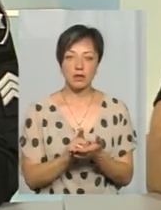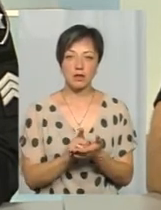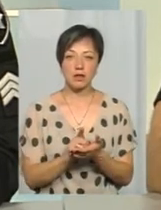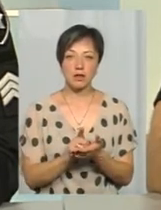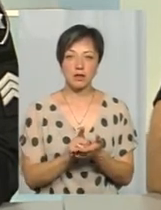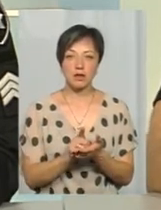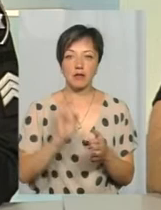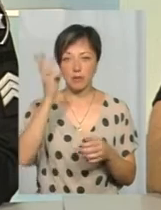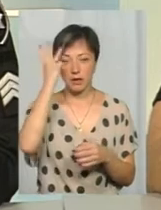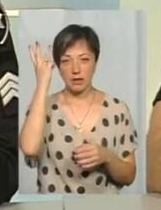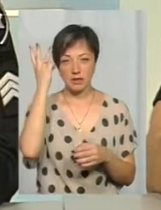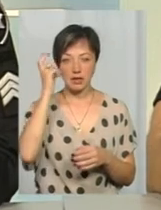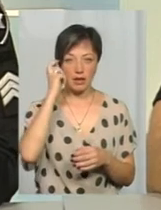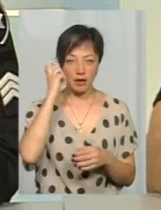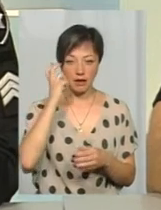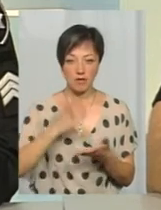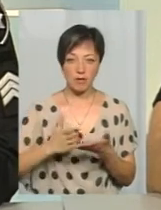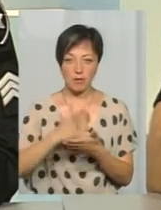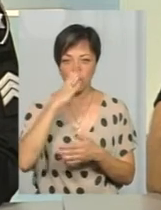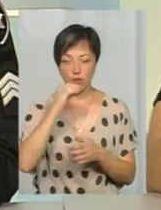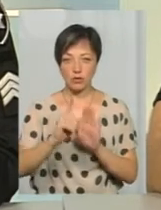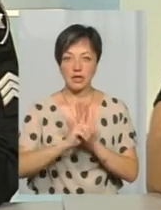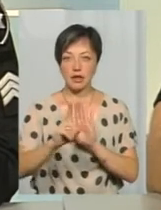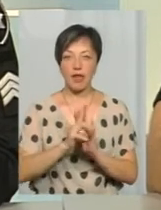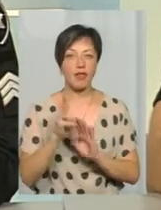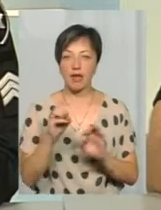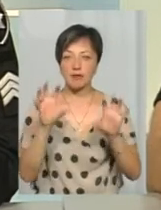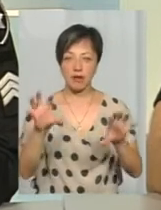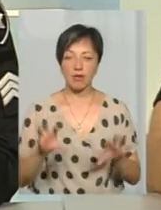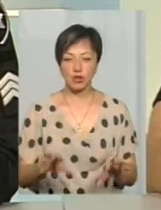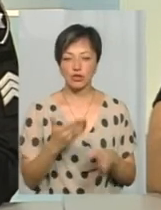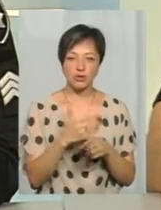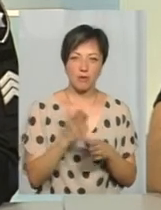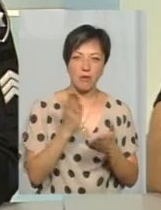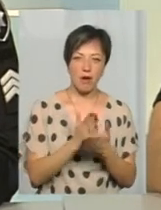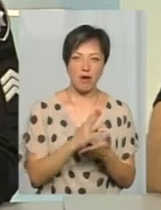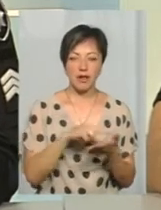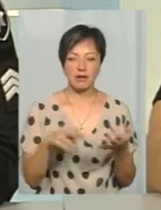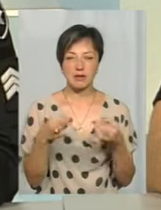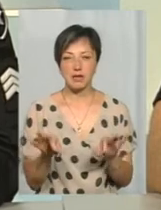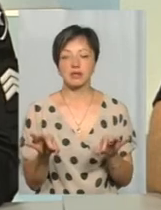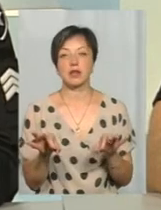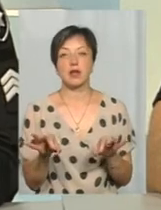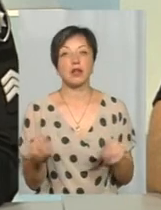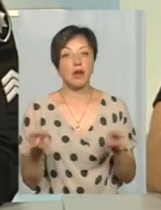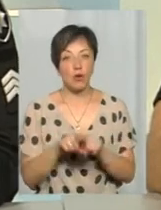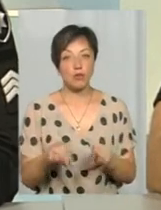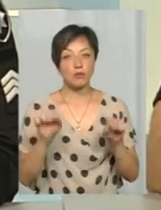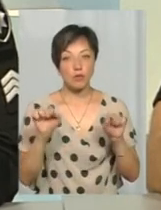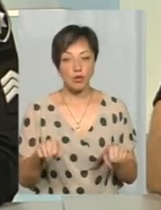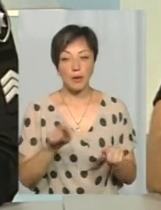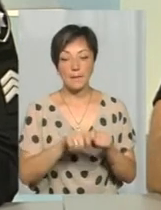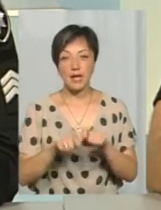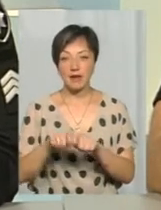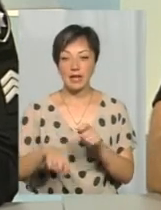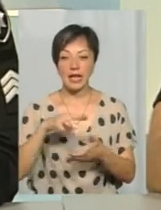Київ-Хмельницький, маршрутки, які їздять там нелегально, частково, да, частково, мають там ліцензії. Вона також може перевірити